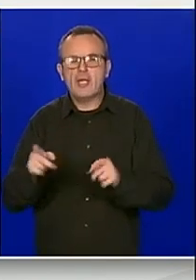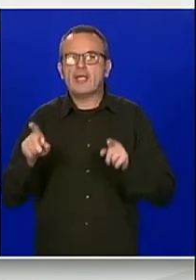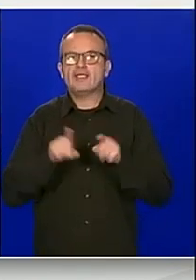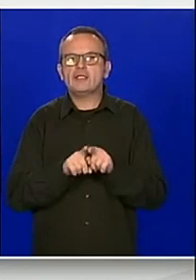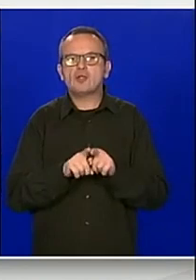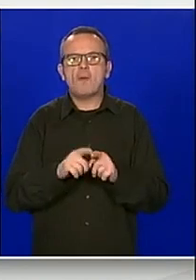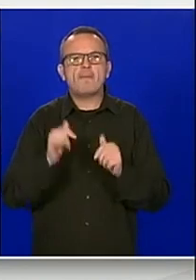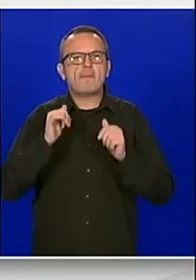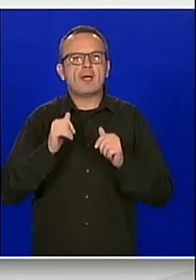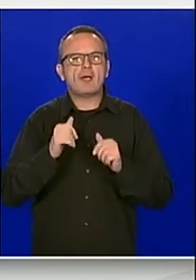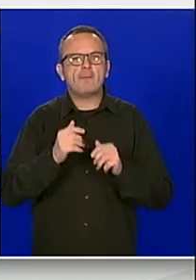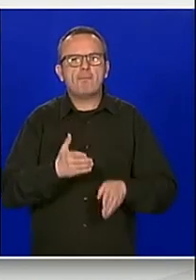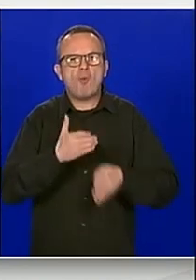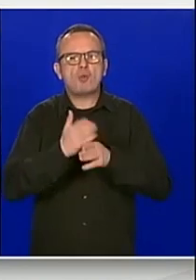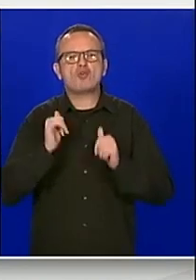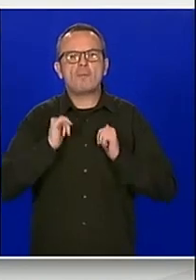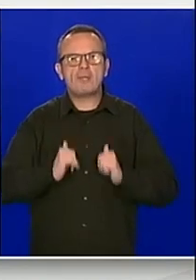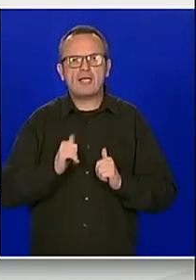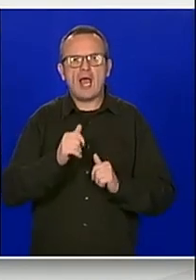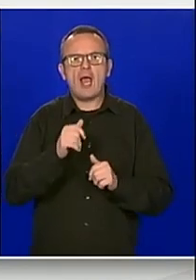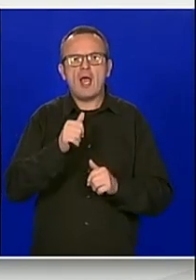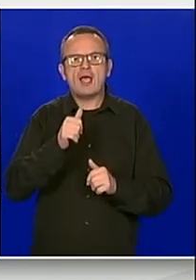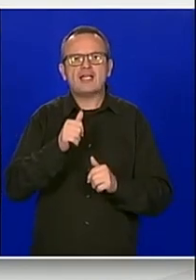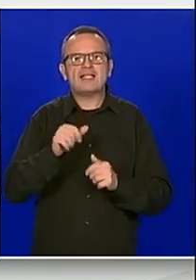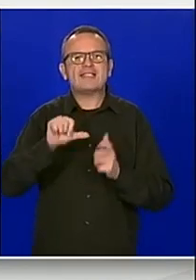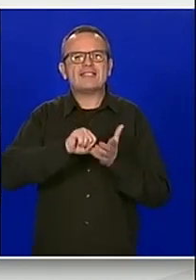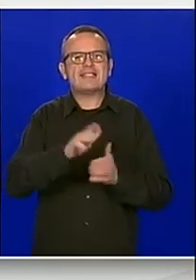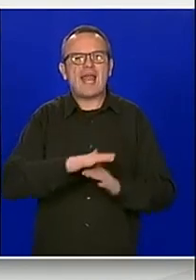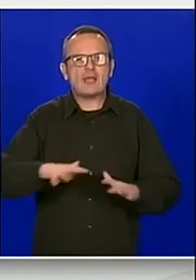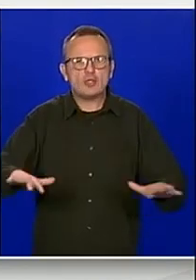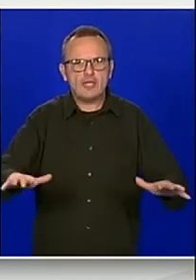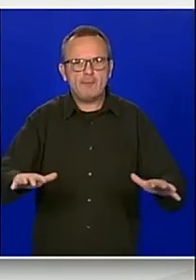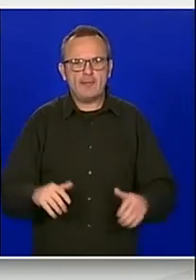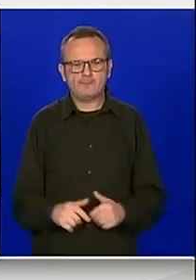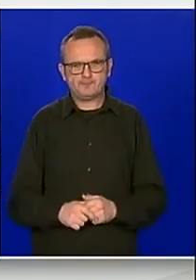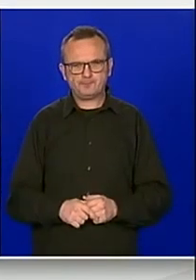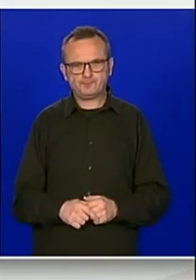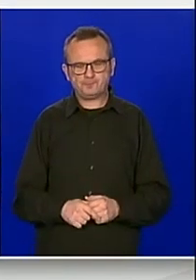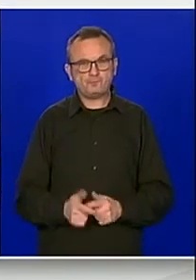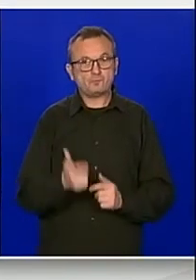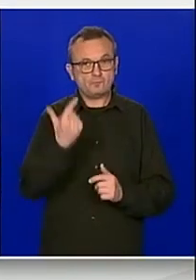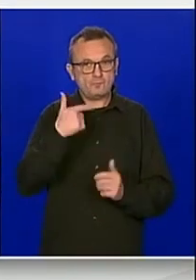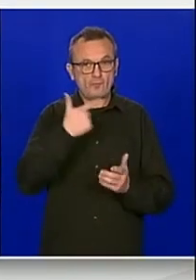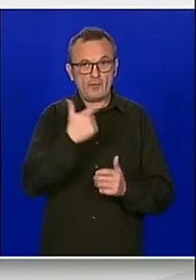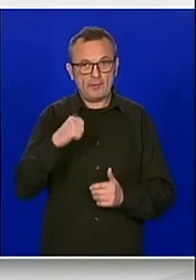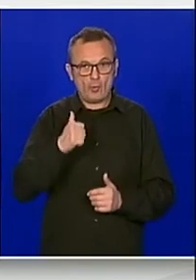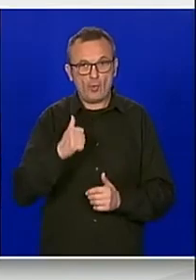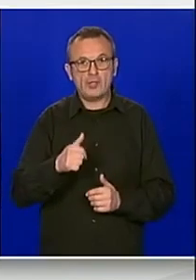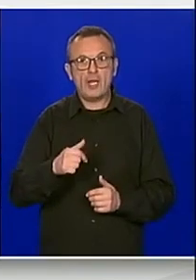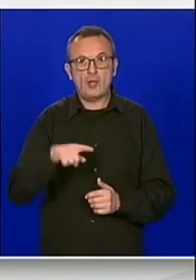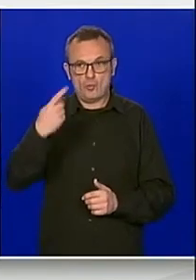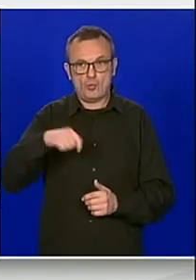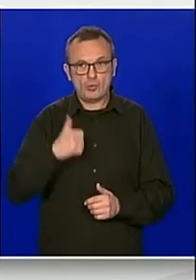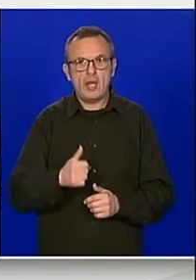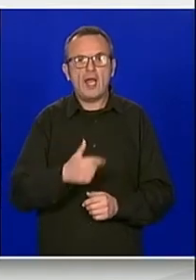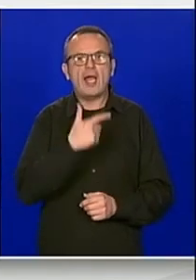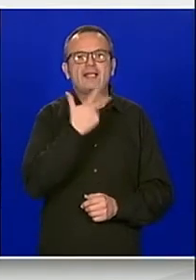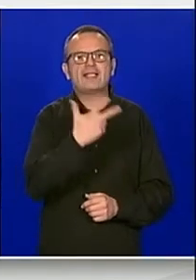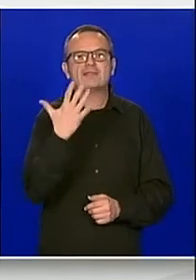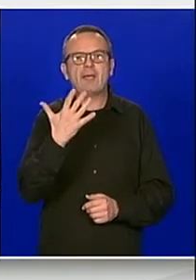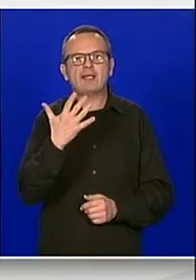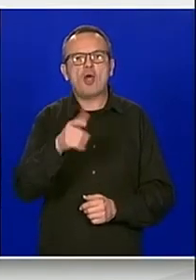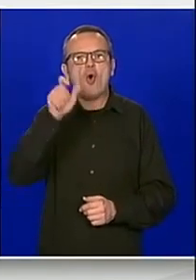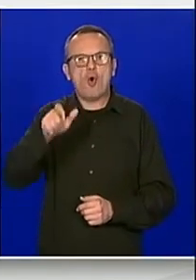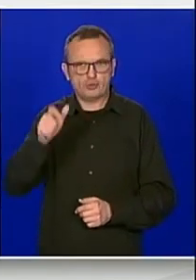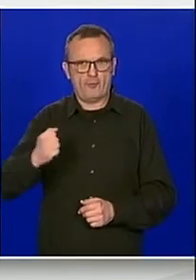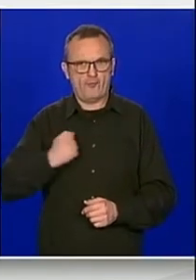sredozemlju predlaže se mogućnost upućivanja u ovu operaciju u 2021. godini do 35 pripadnika oržalnih snaga prodom Hrvatske